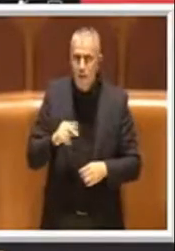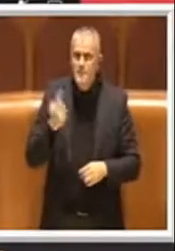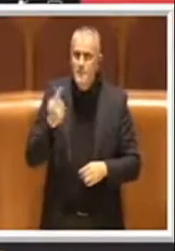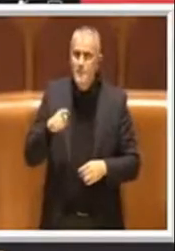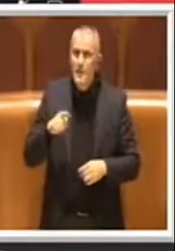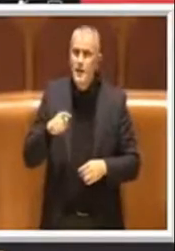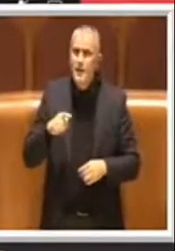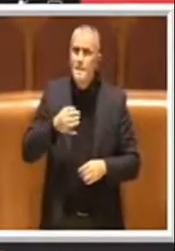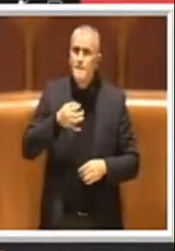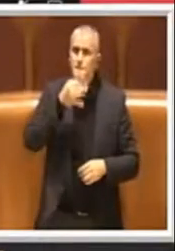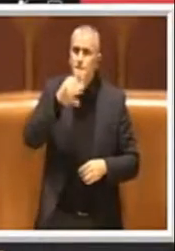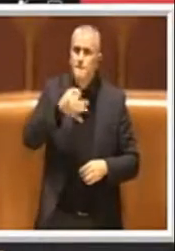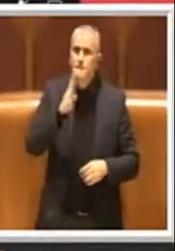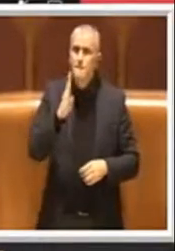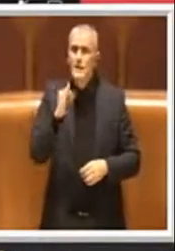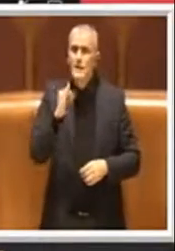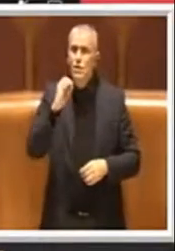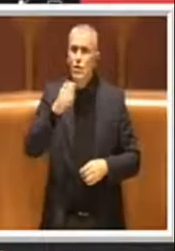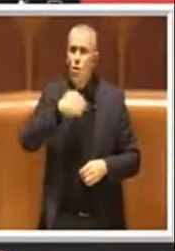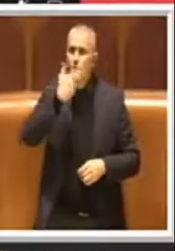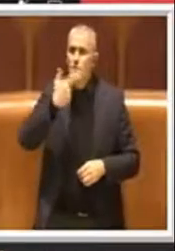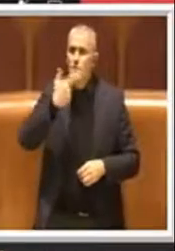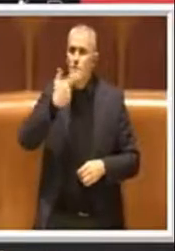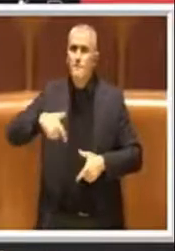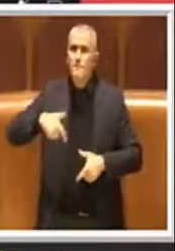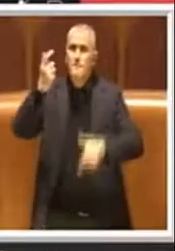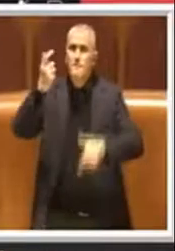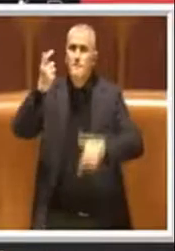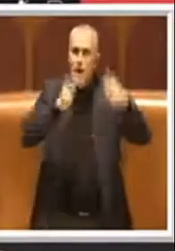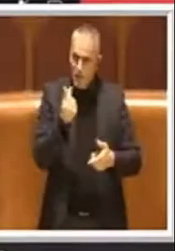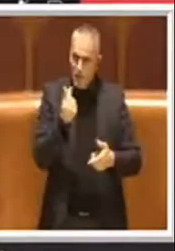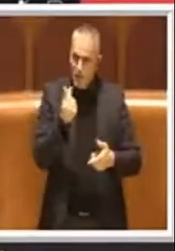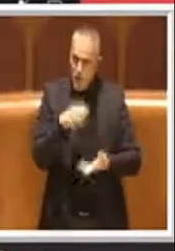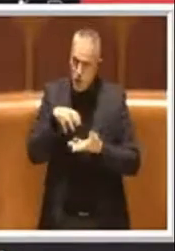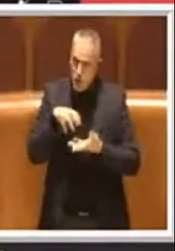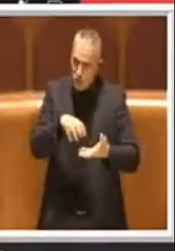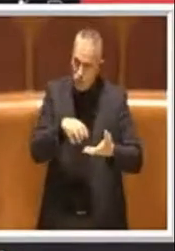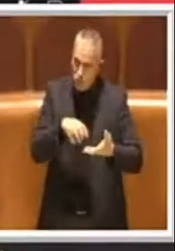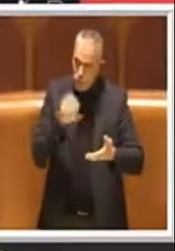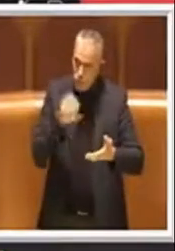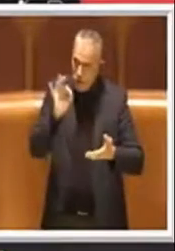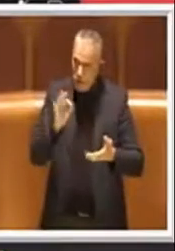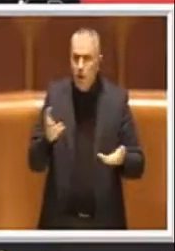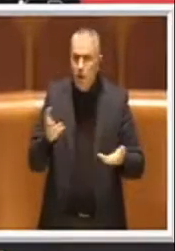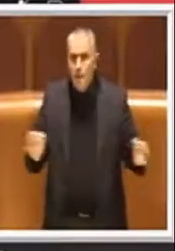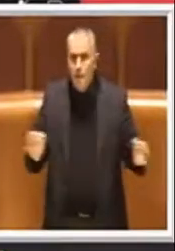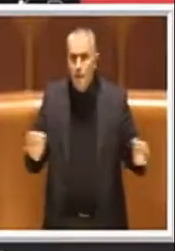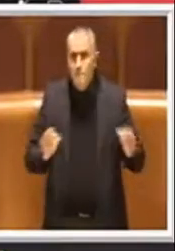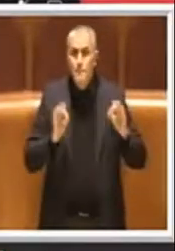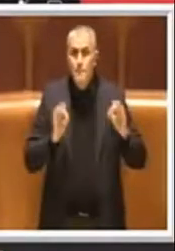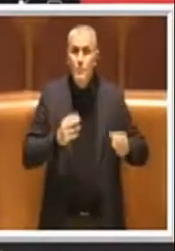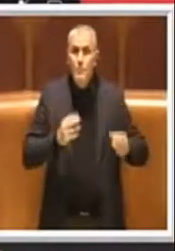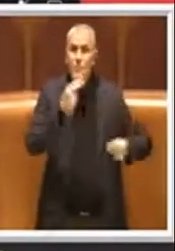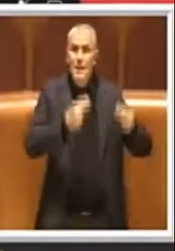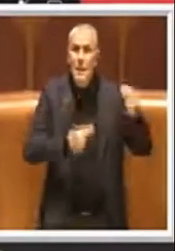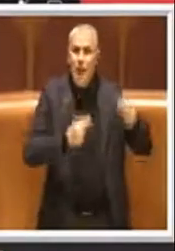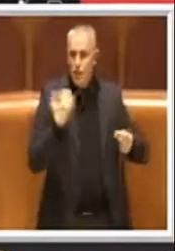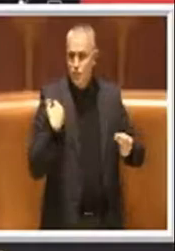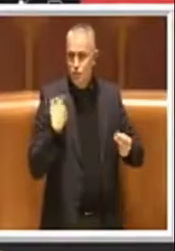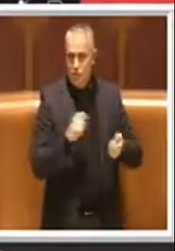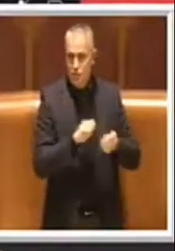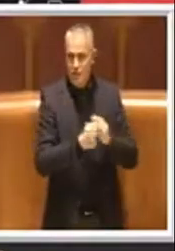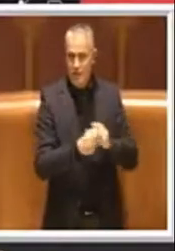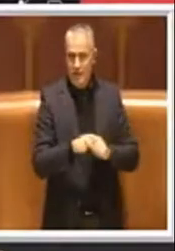bioparco è necessario poter dare un contributo straordinario. Ebbene, nella variazione di bilancio che abbiamo approvato il